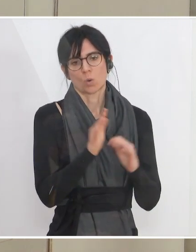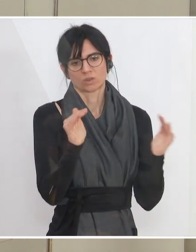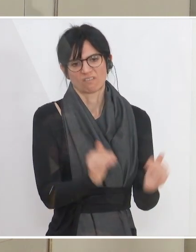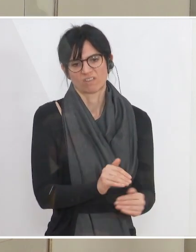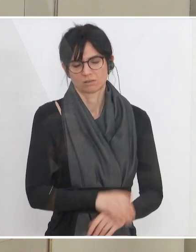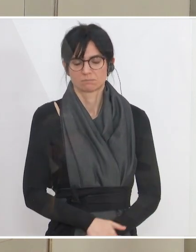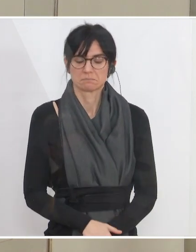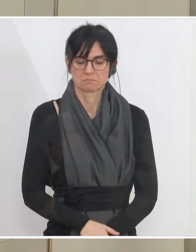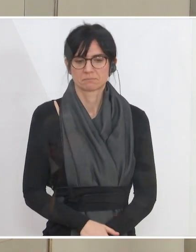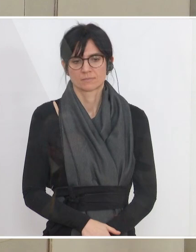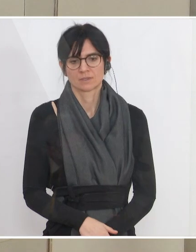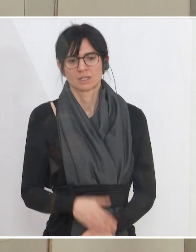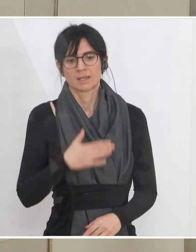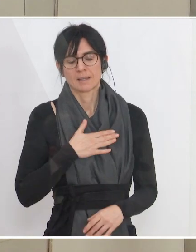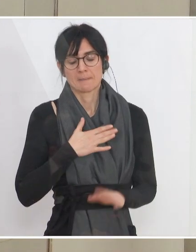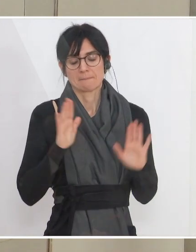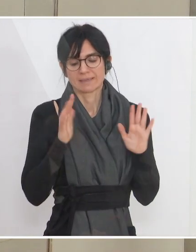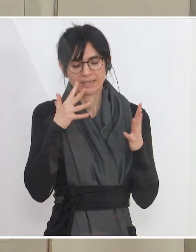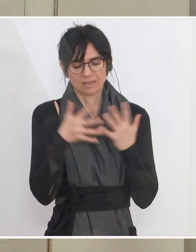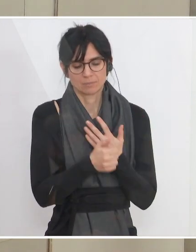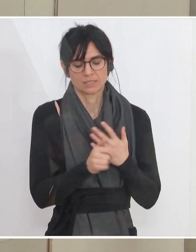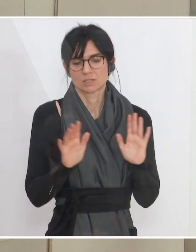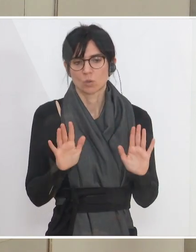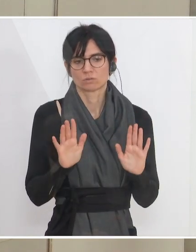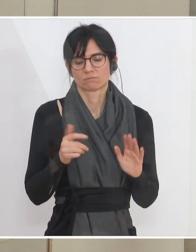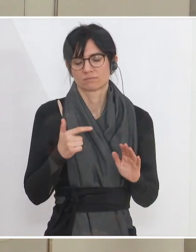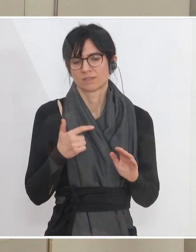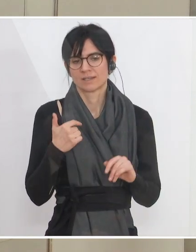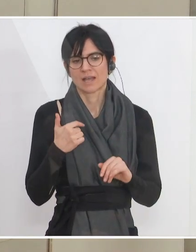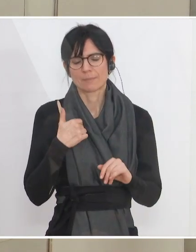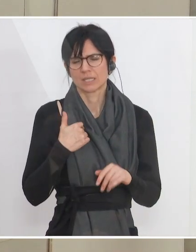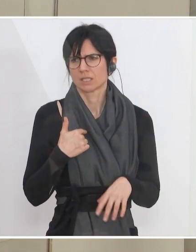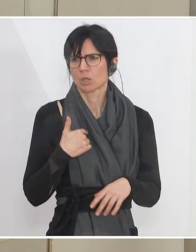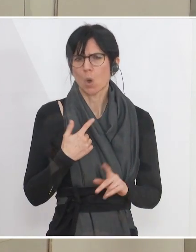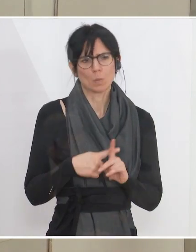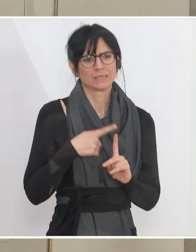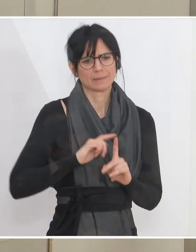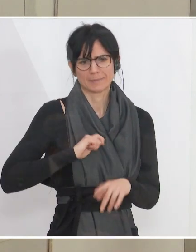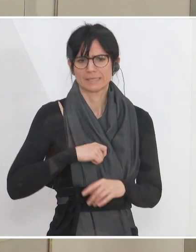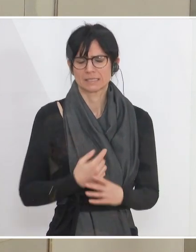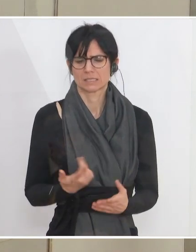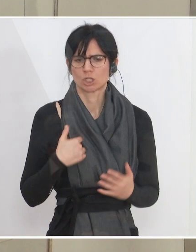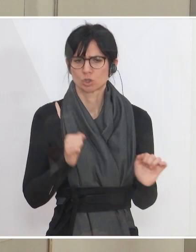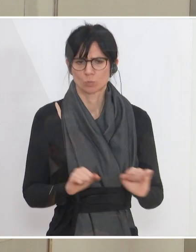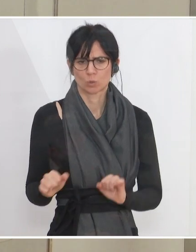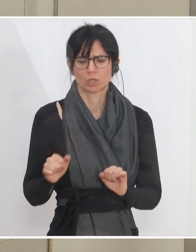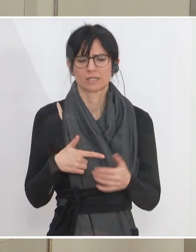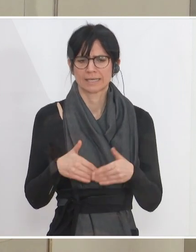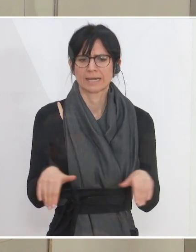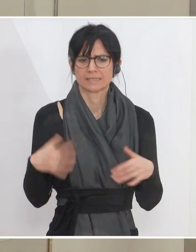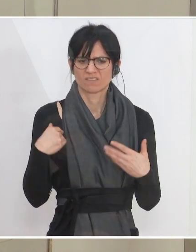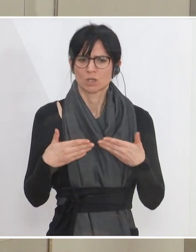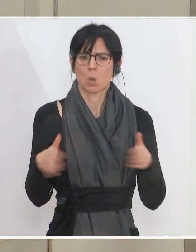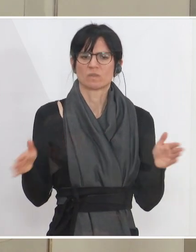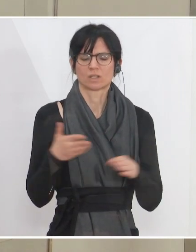bekommen. Wie gesagt, das ist meine leidenhafte Interpretation als Arbeitsminister, aber ich bin da eigentlich optimistisch, dass das möglich sein wird, auch die Grenzen wieder zu öffnen